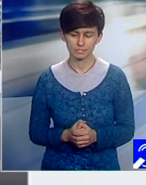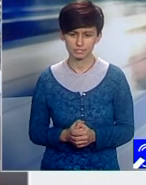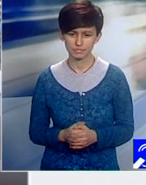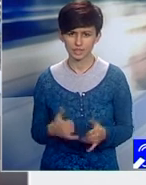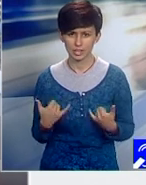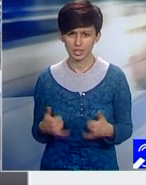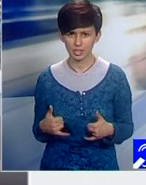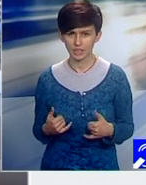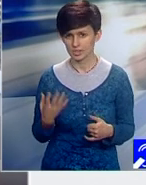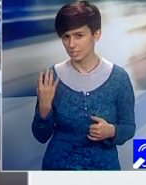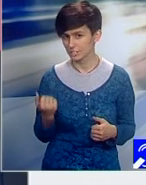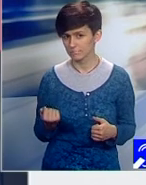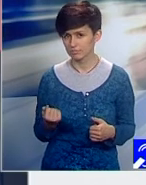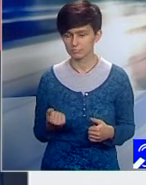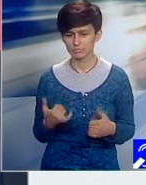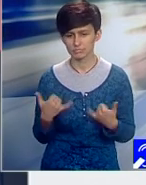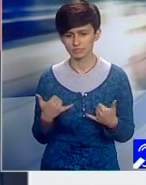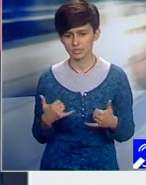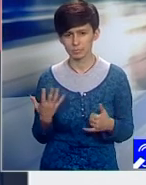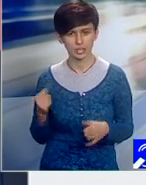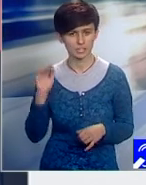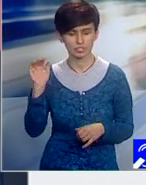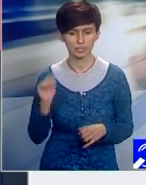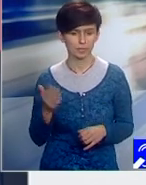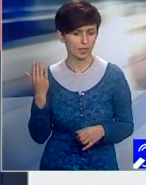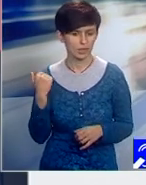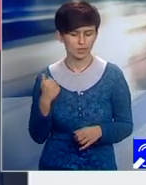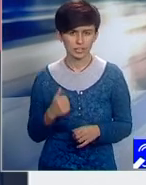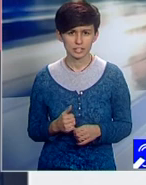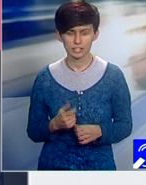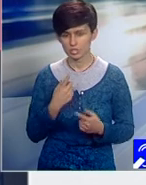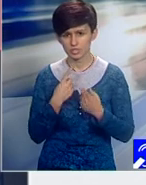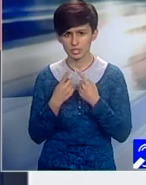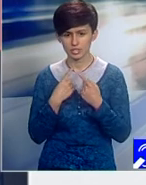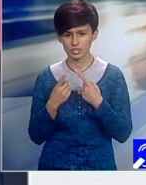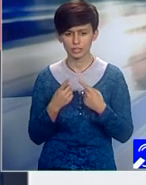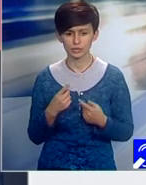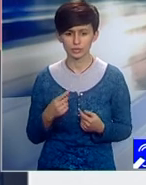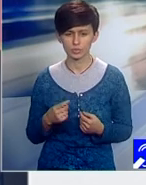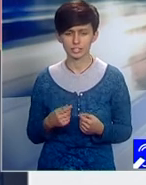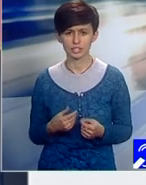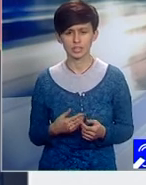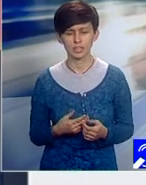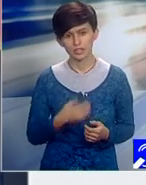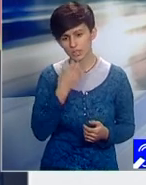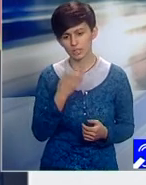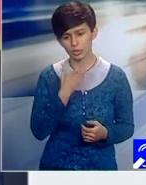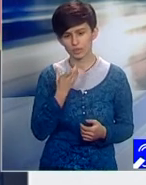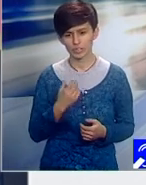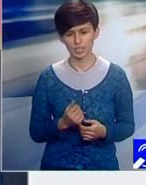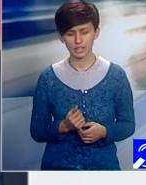Astăzi, ieri și astăzi, practic au fost niște sesiuni de discursuri în cadrul componentei de conferință din